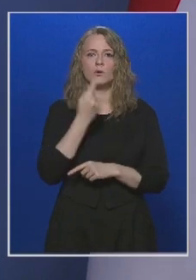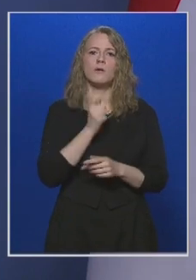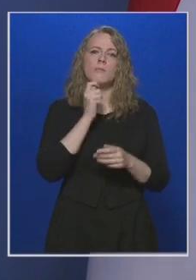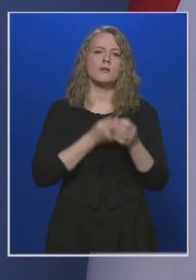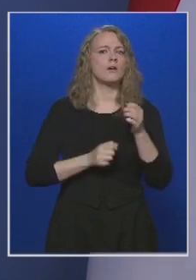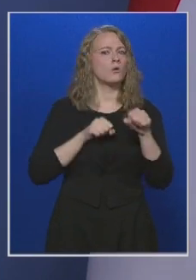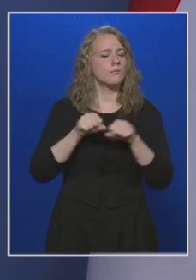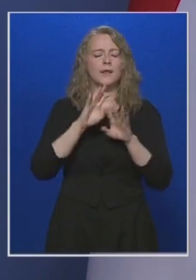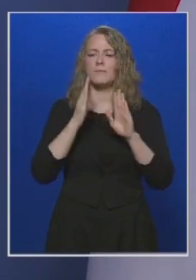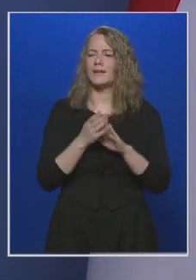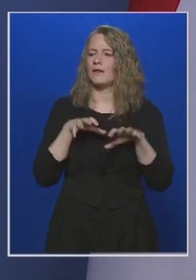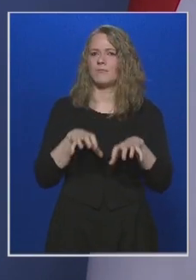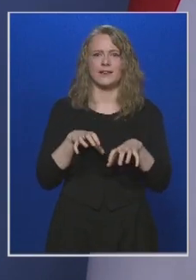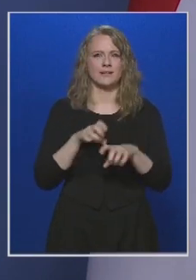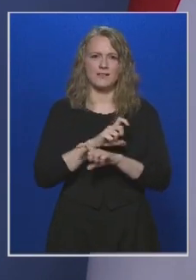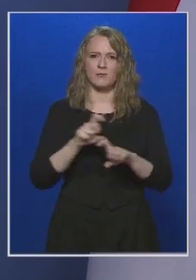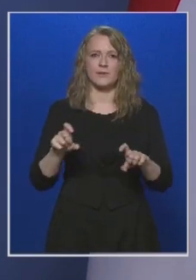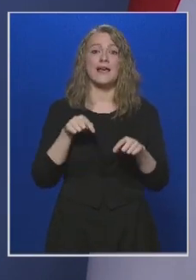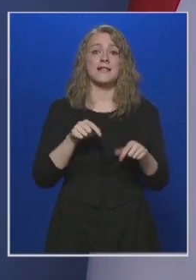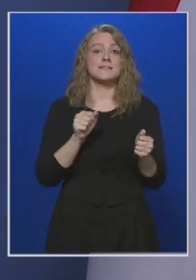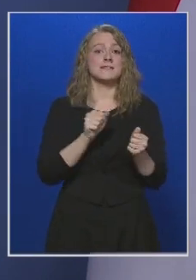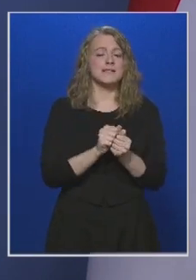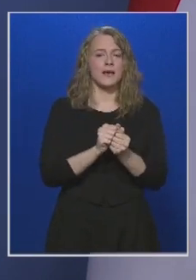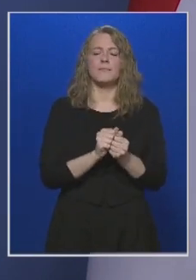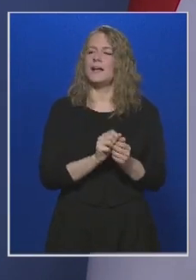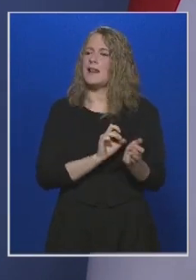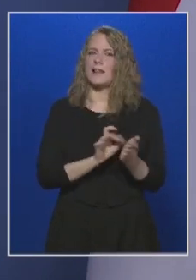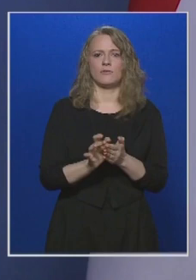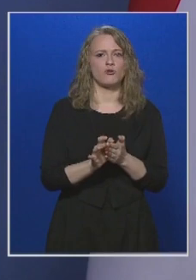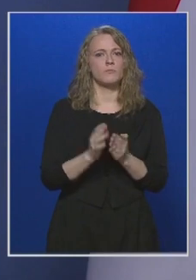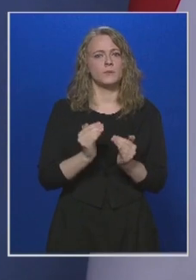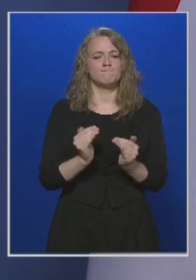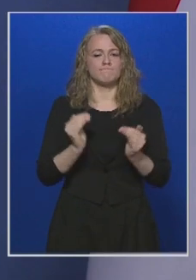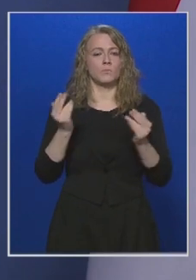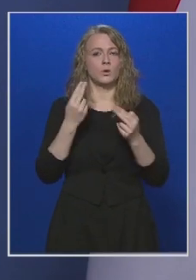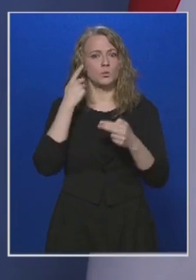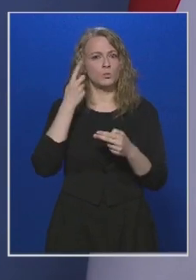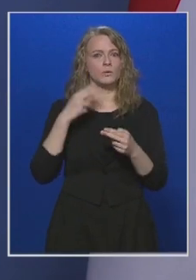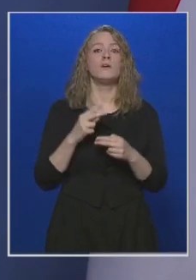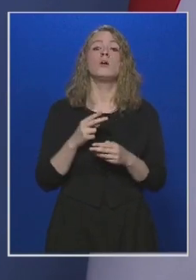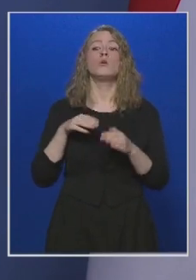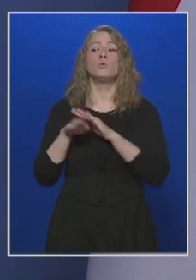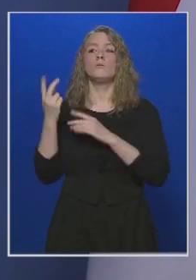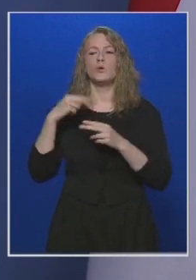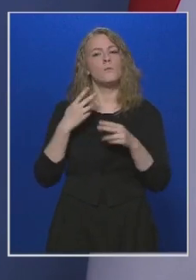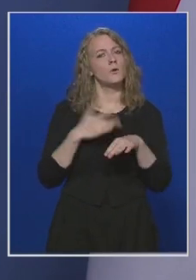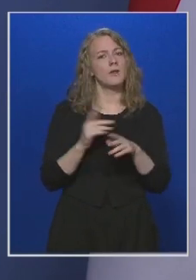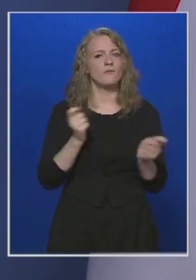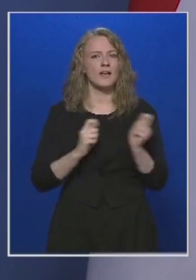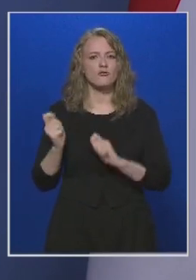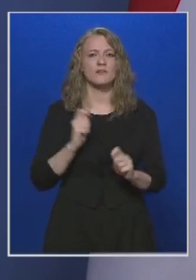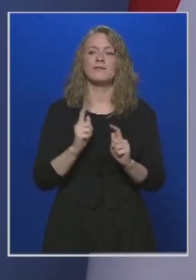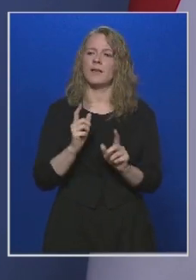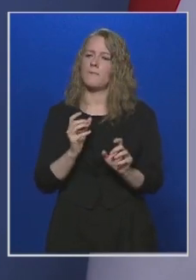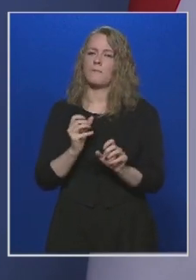mindent megtesz annak érdekében, hogy ezeknek a számát a lehető leggyorsabban növelje, külföldről is igyekszünk vásárolni, viszont be